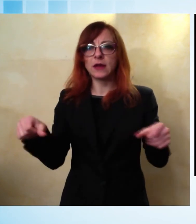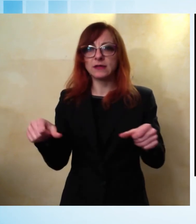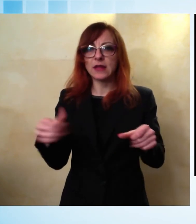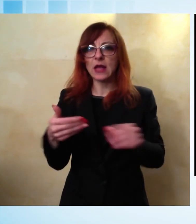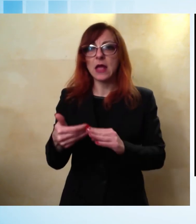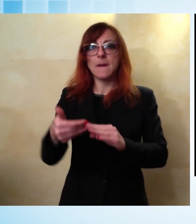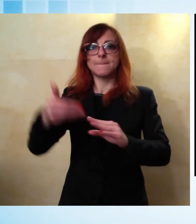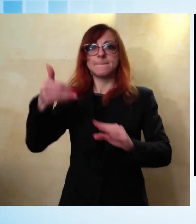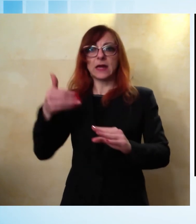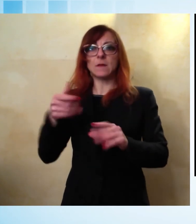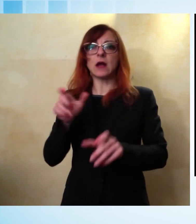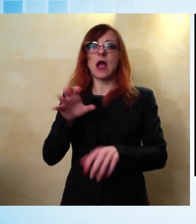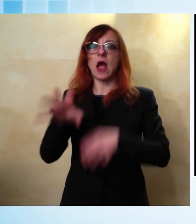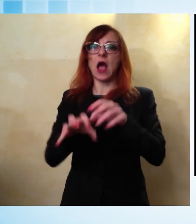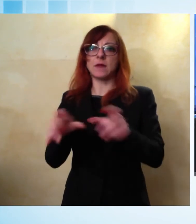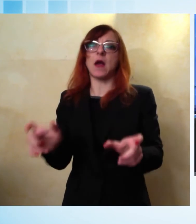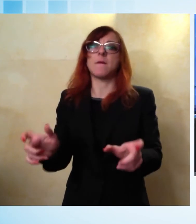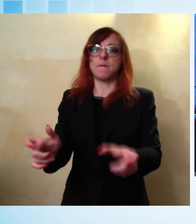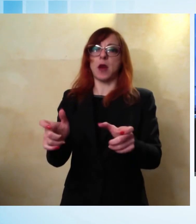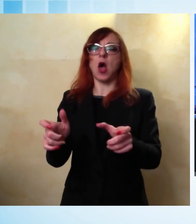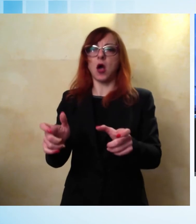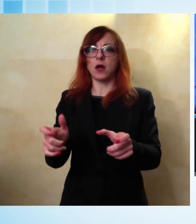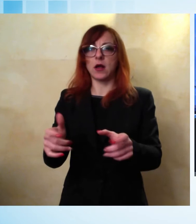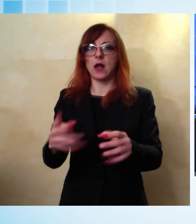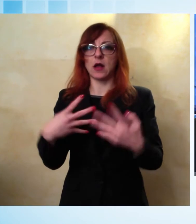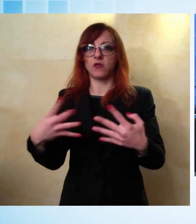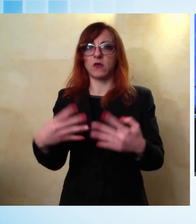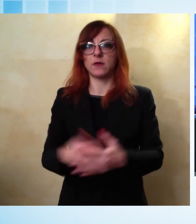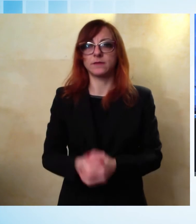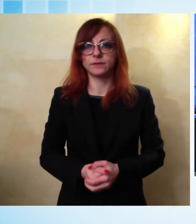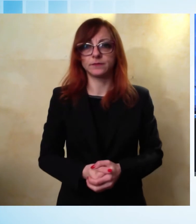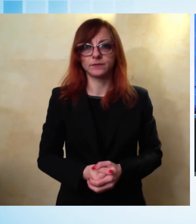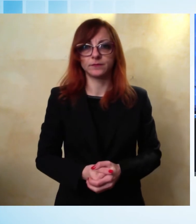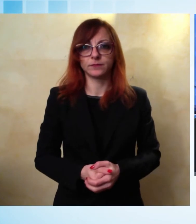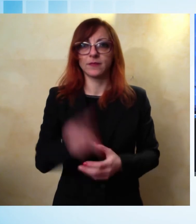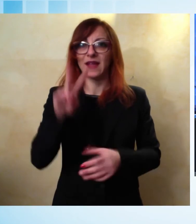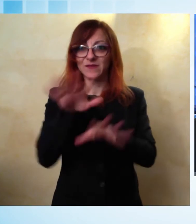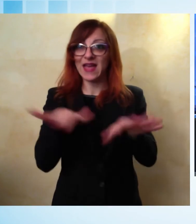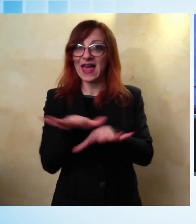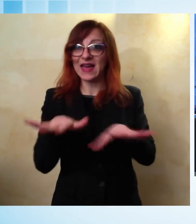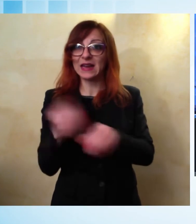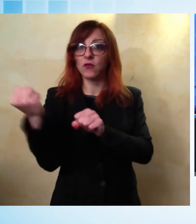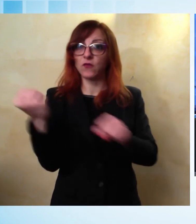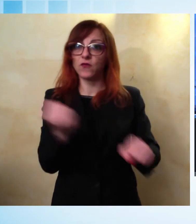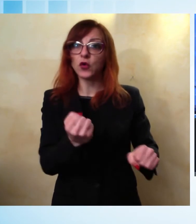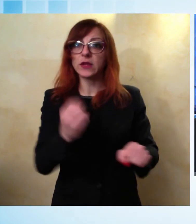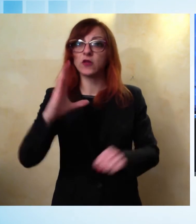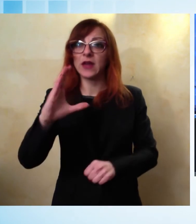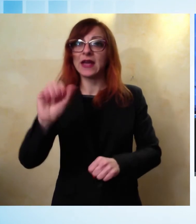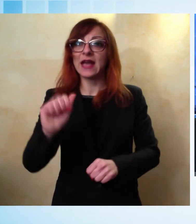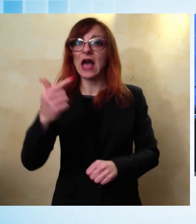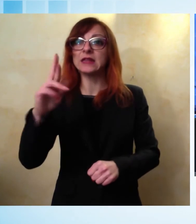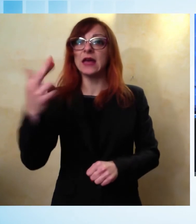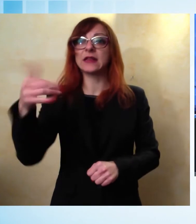incastrasse nella recensione. Nasce a Viareggio la fondazione Catarsini che punta sui giovani